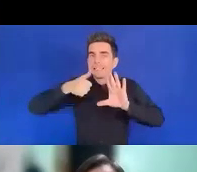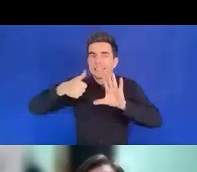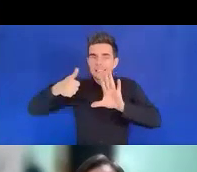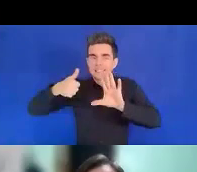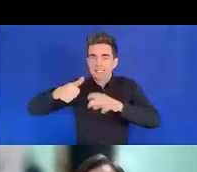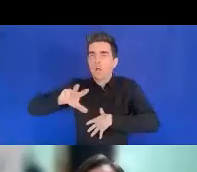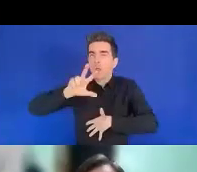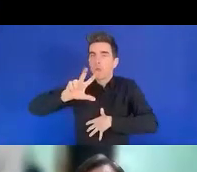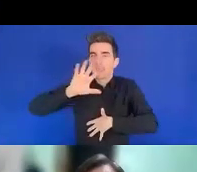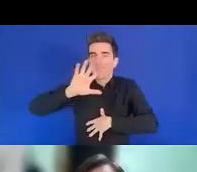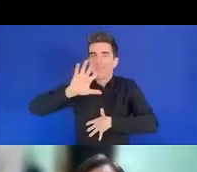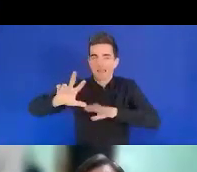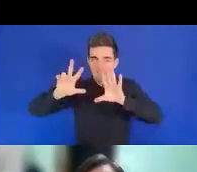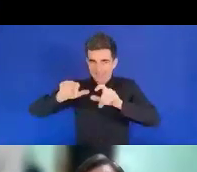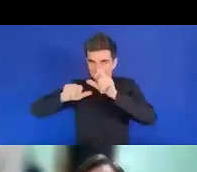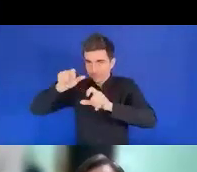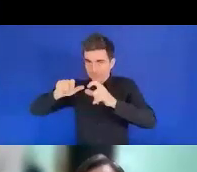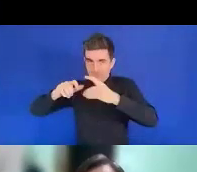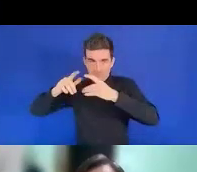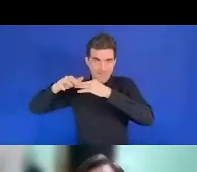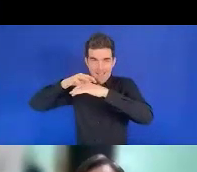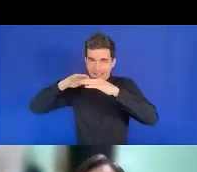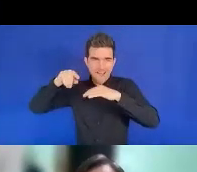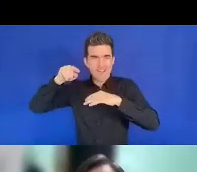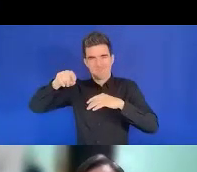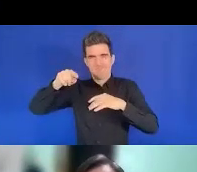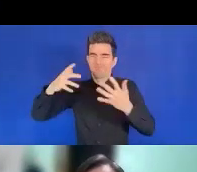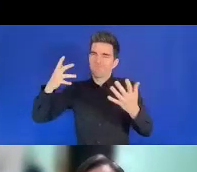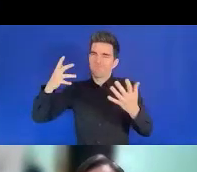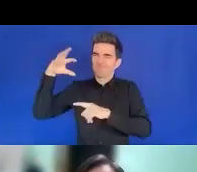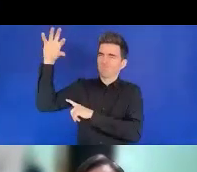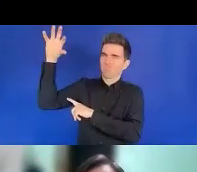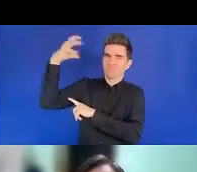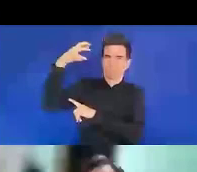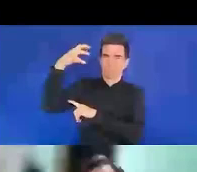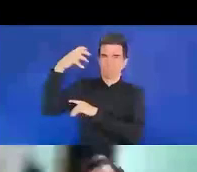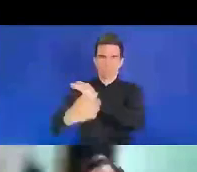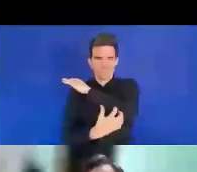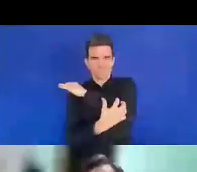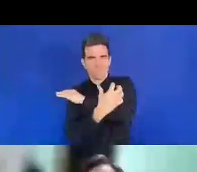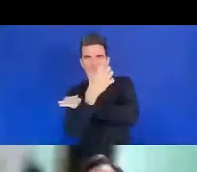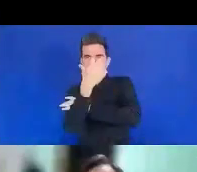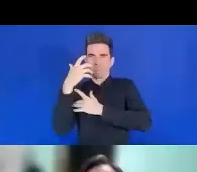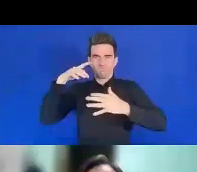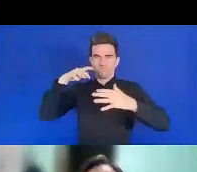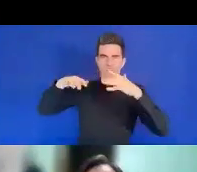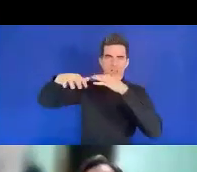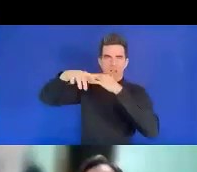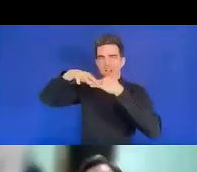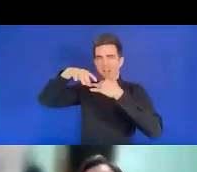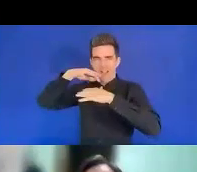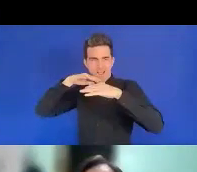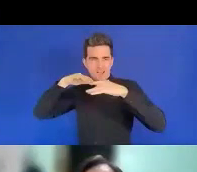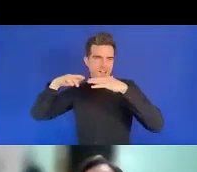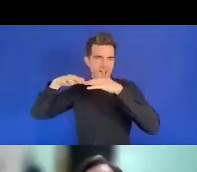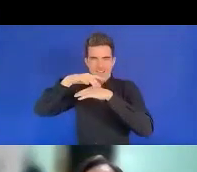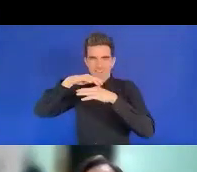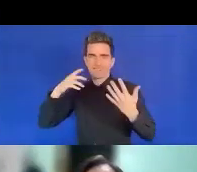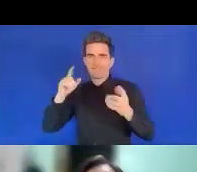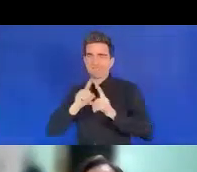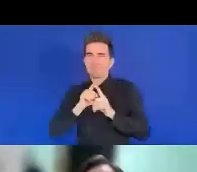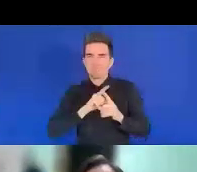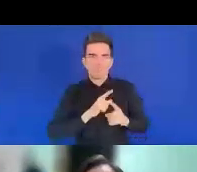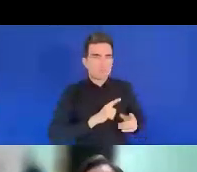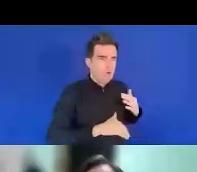366 000 personnes. La beauté Baguio rend